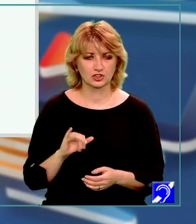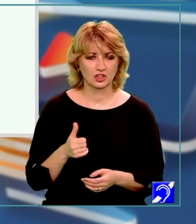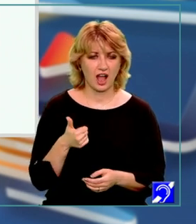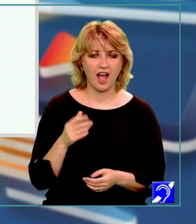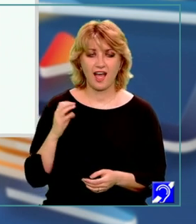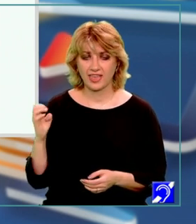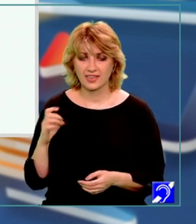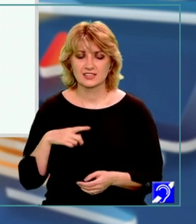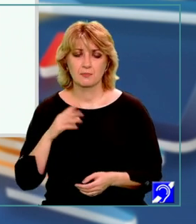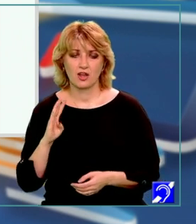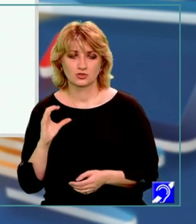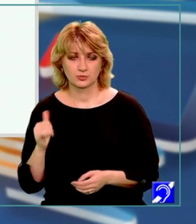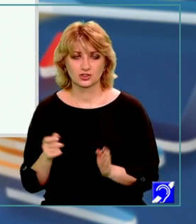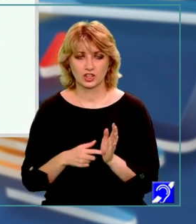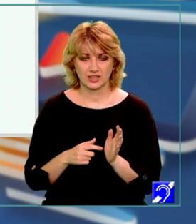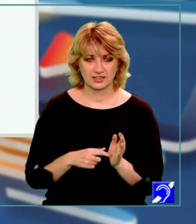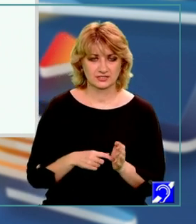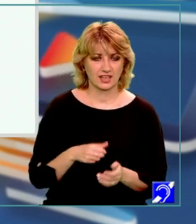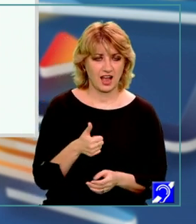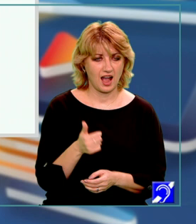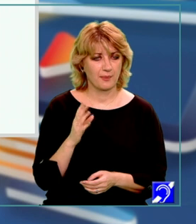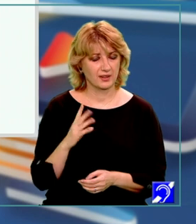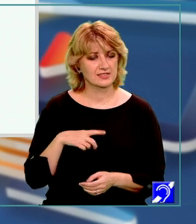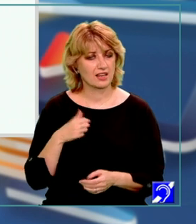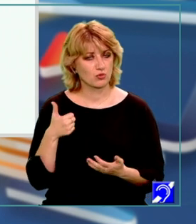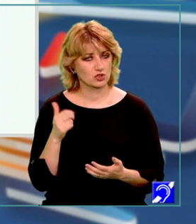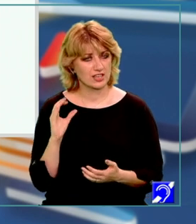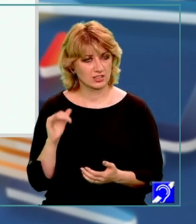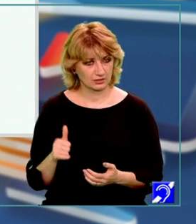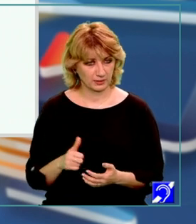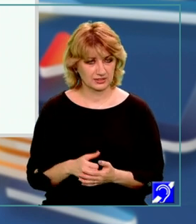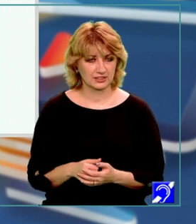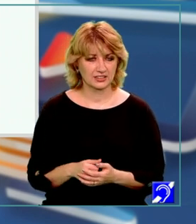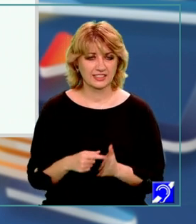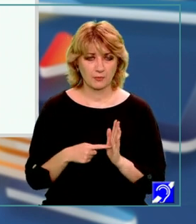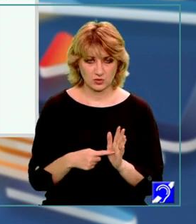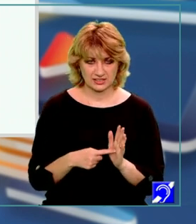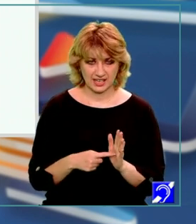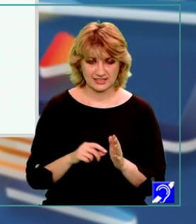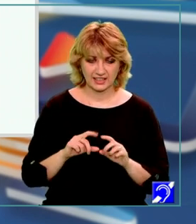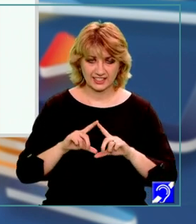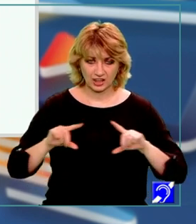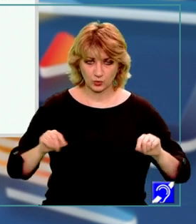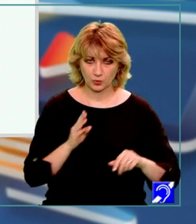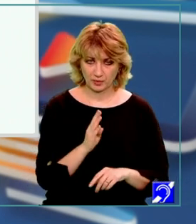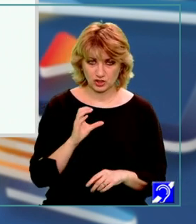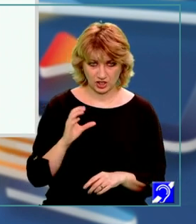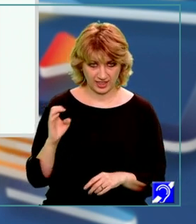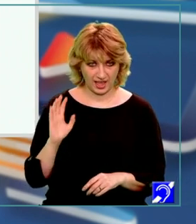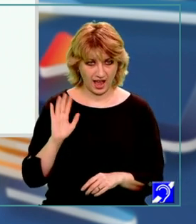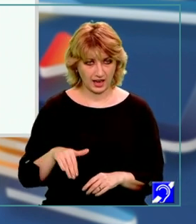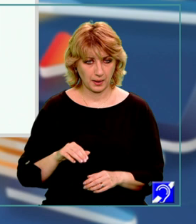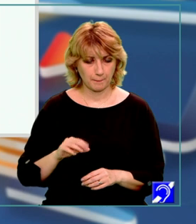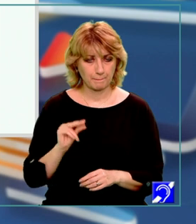cerința A arată că AB egal 6 centimetri B demonstrează că triunghiul BCE are